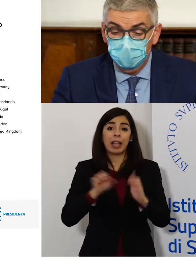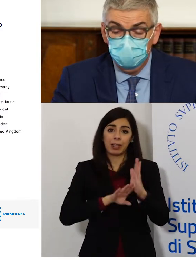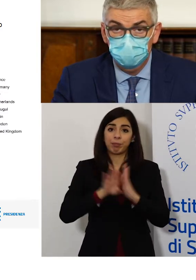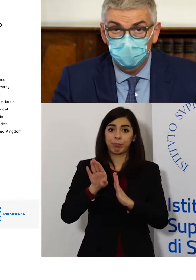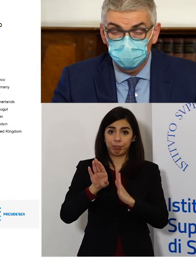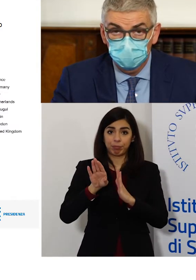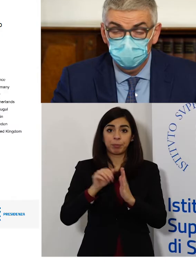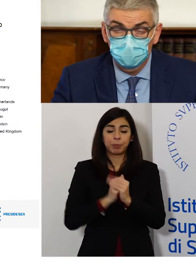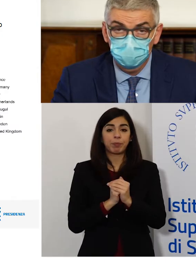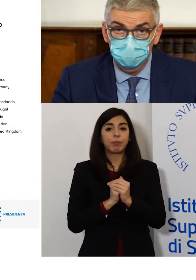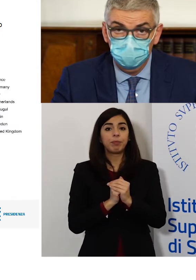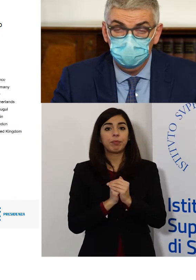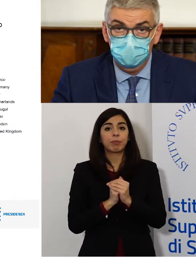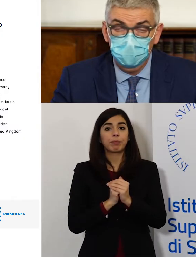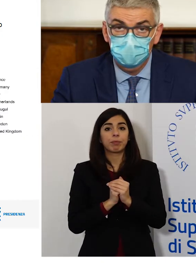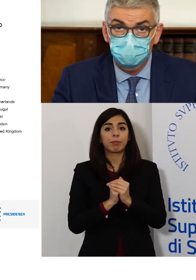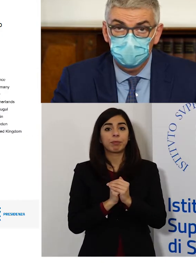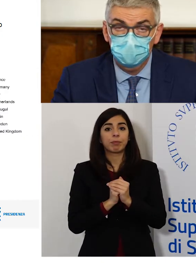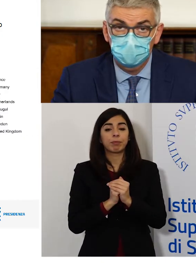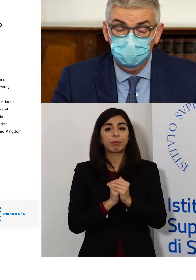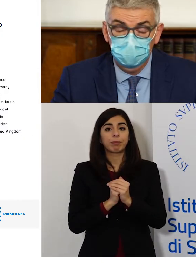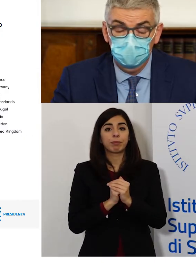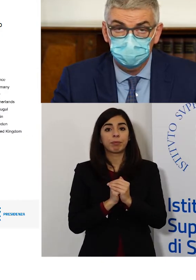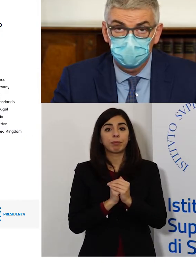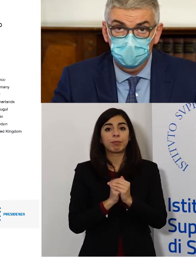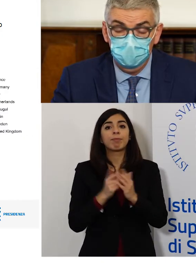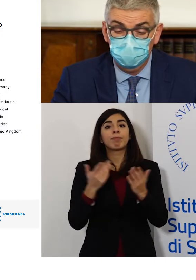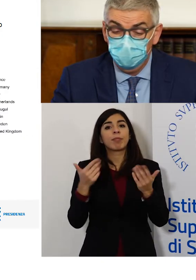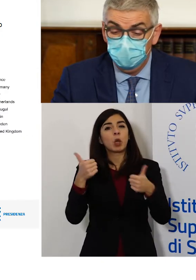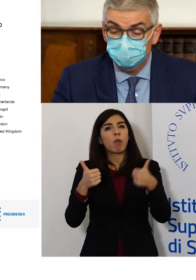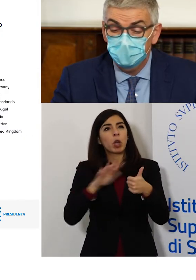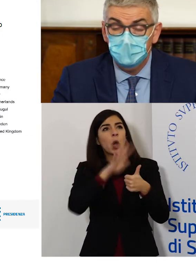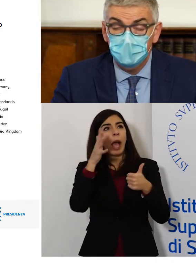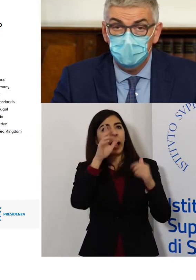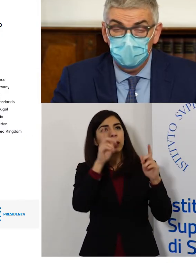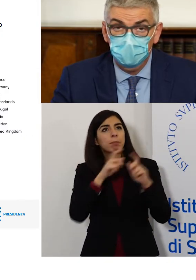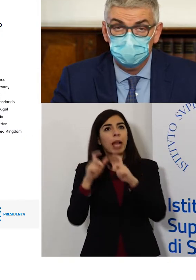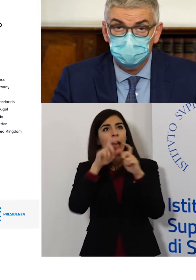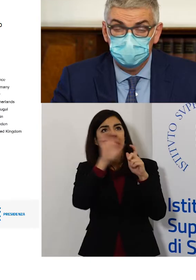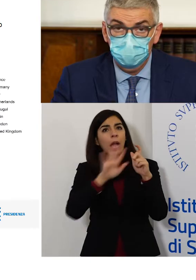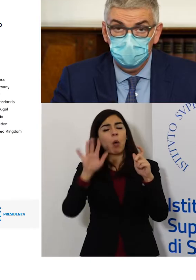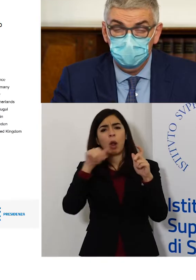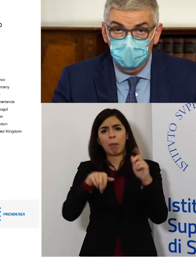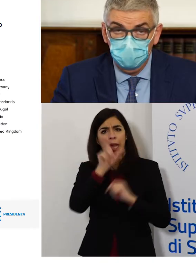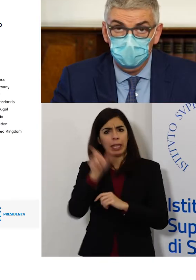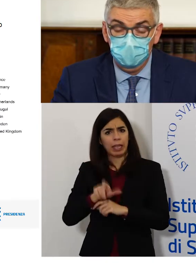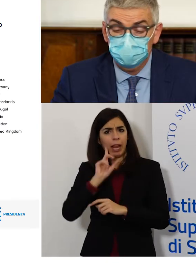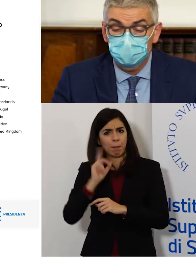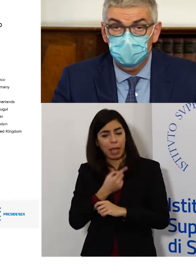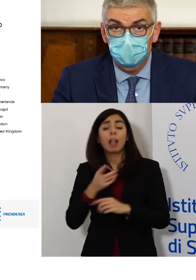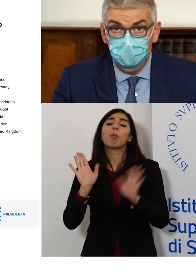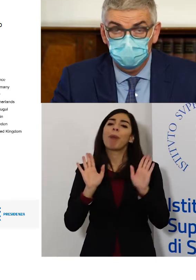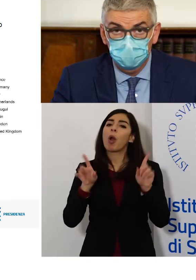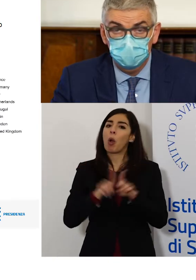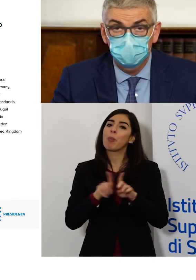la parte più contenuta o contenuta a livelli inferiori rispetto agli altri paesi, però sostanzialmente è una